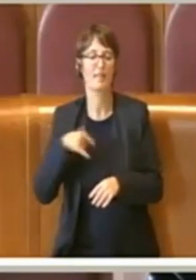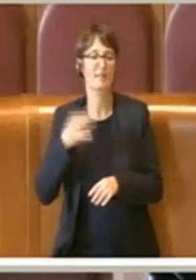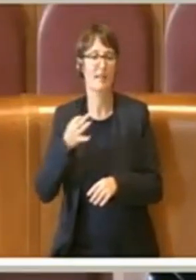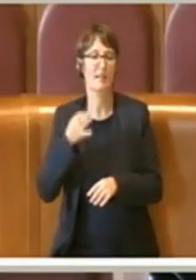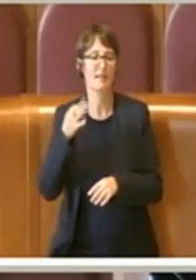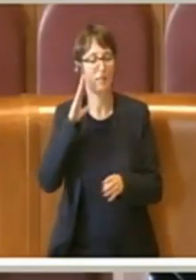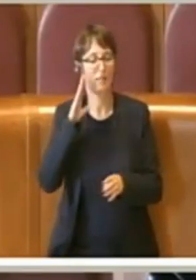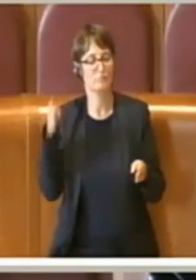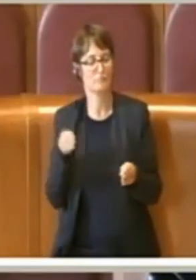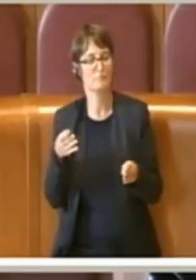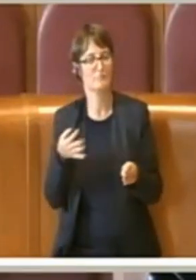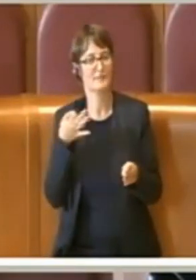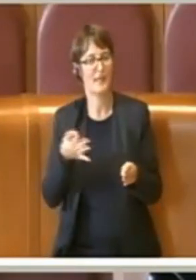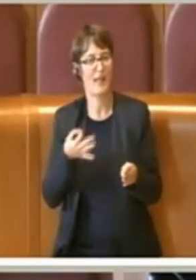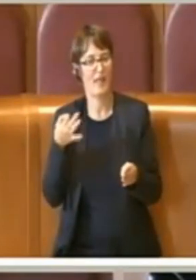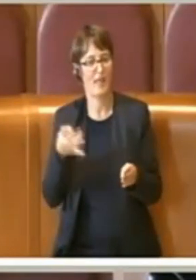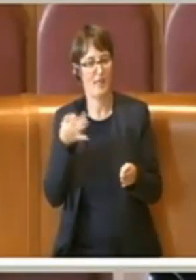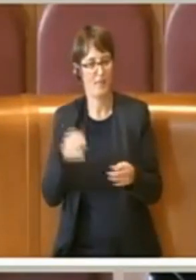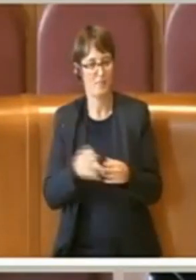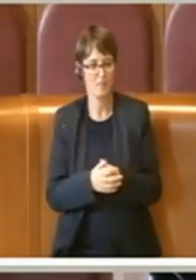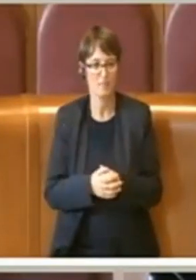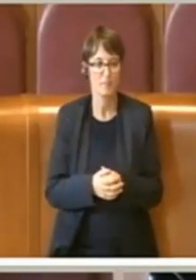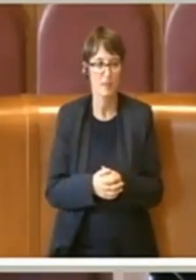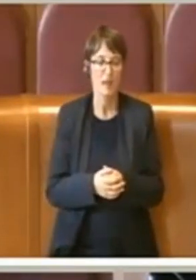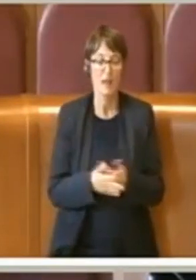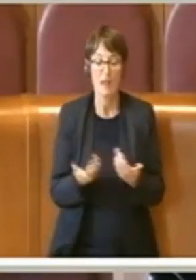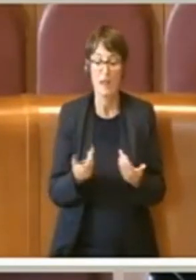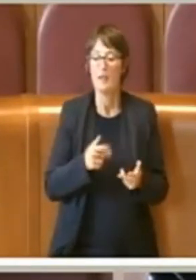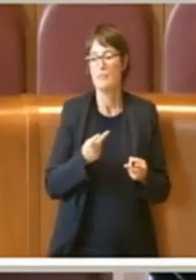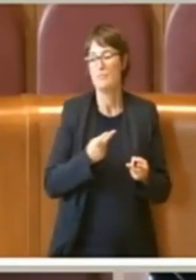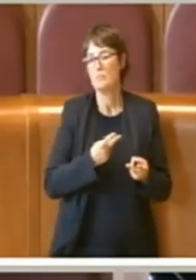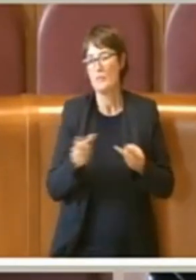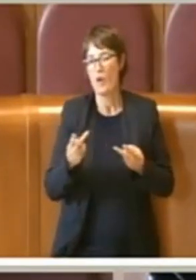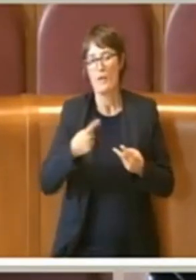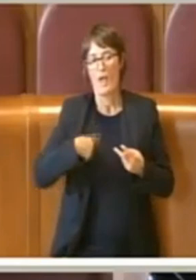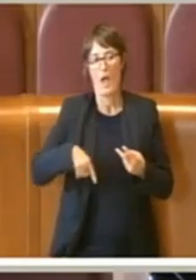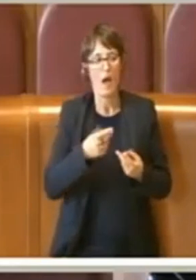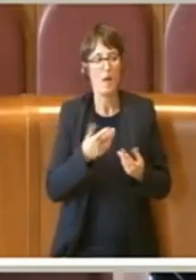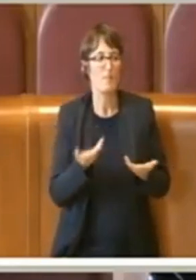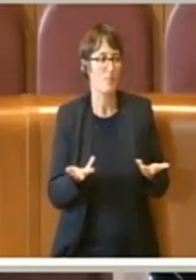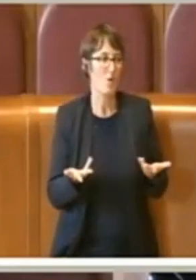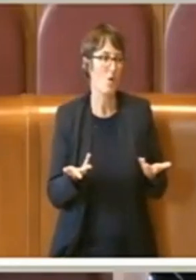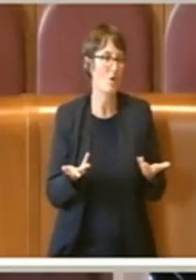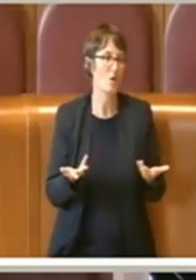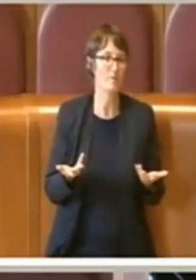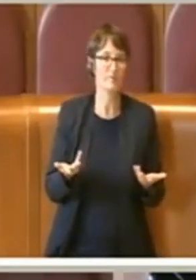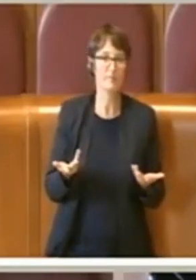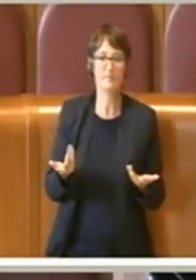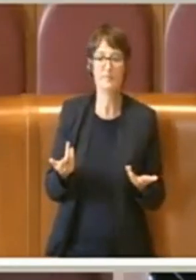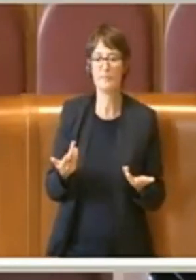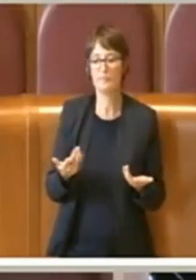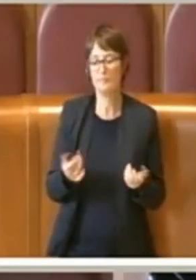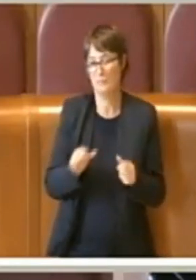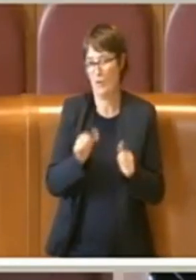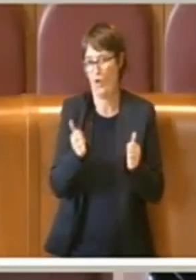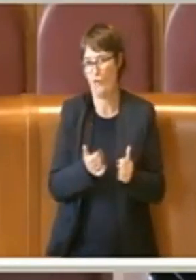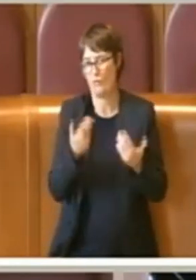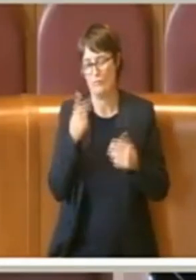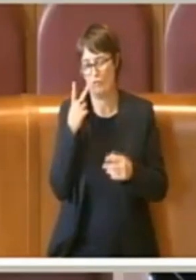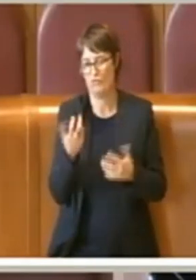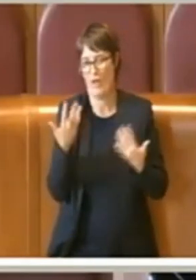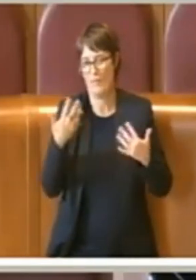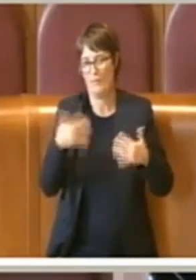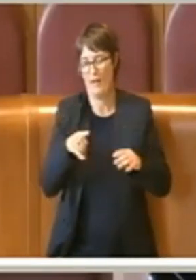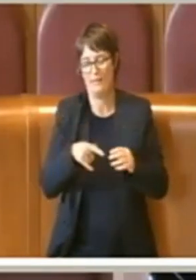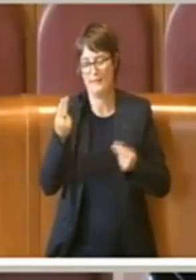pezzo e si sta cercando il più possibile di chiudere nei modi e nelle forme previste dalla